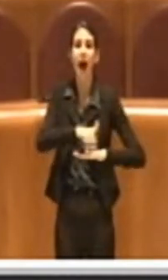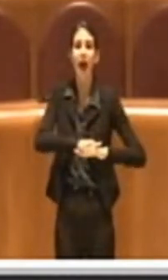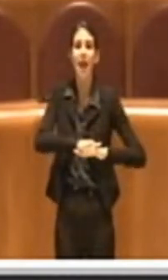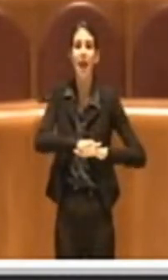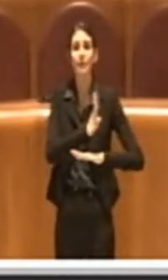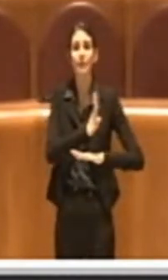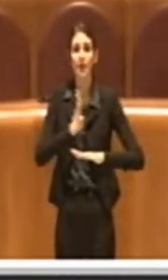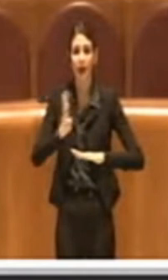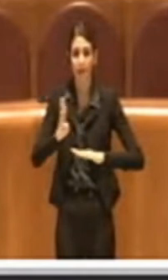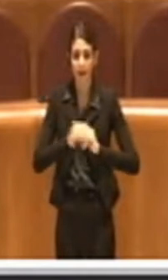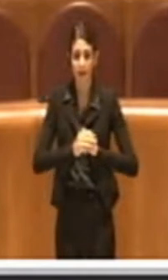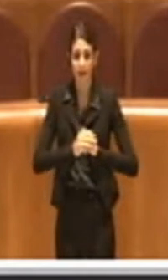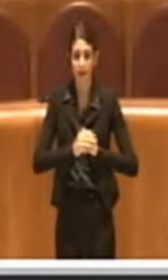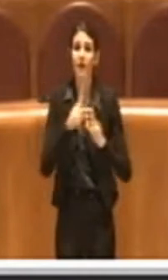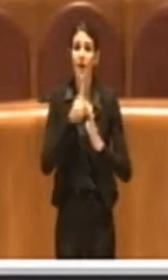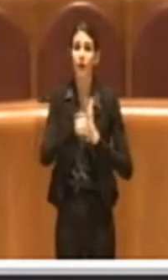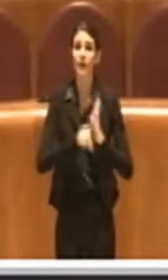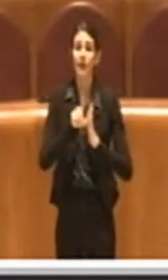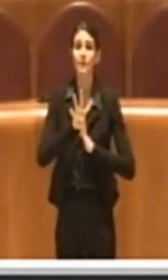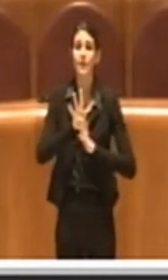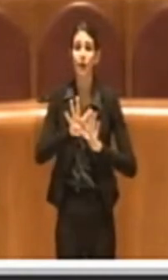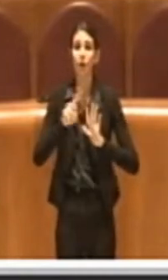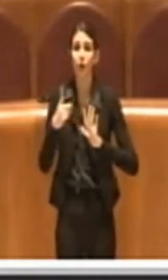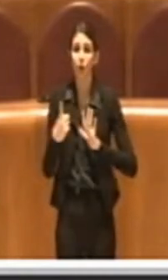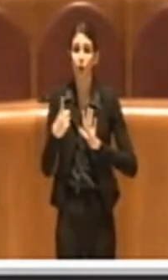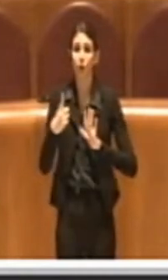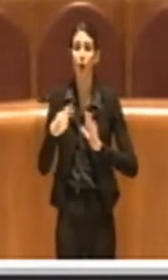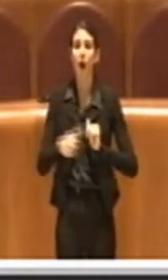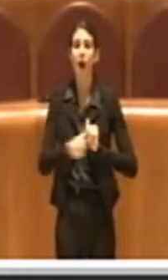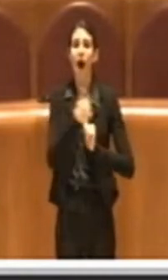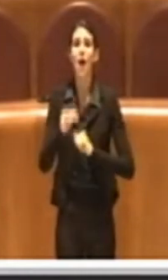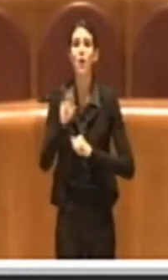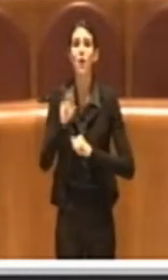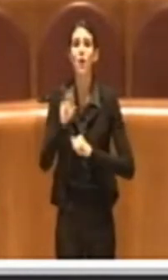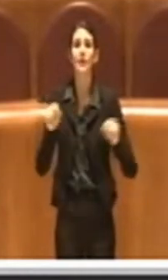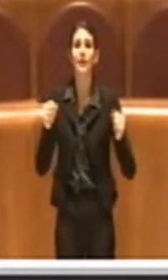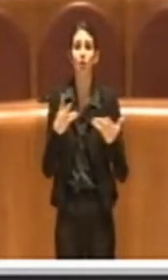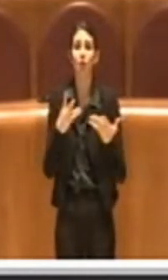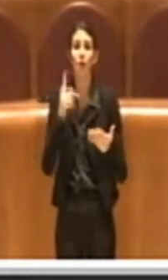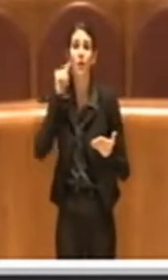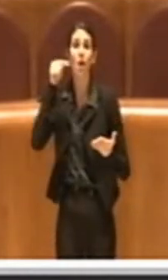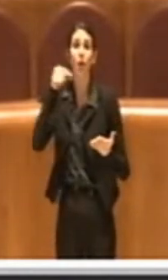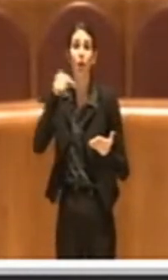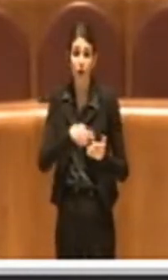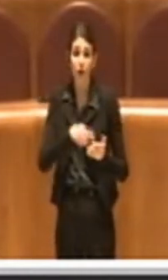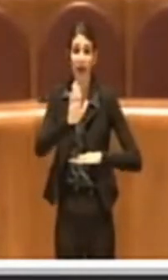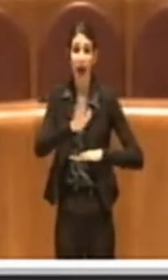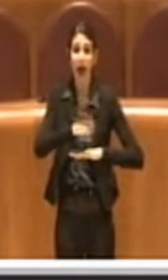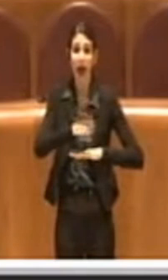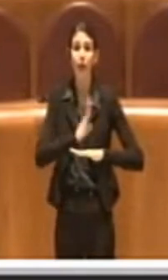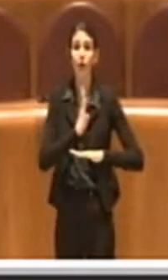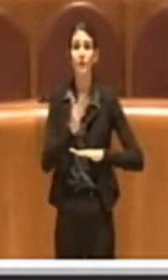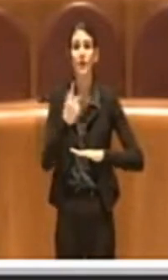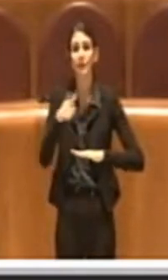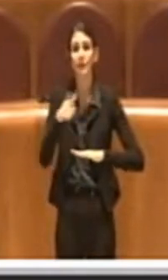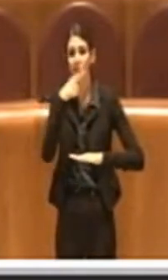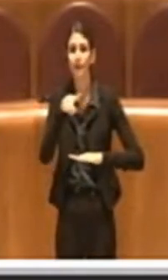delibera 91-2019 era introdotto l'allegato B per le tipologie di arredo.